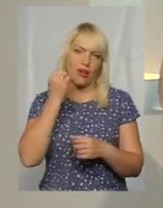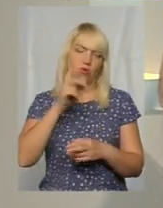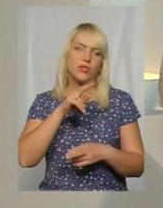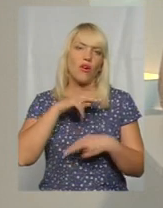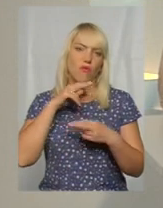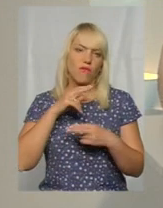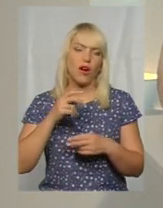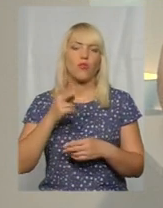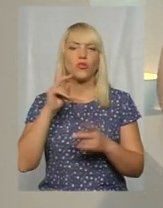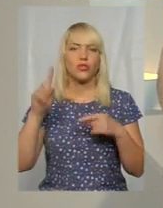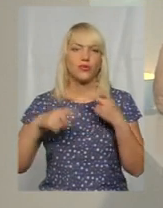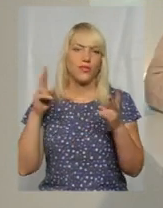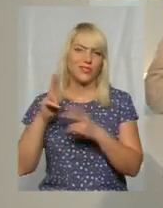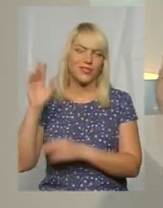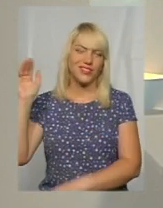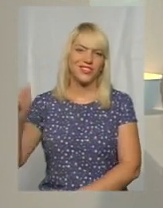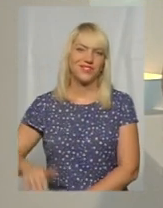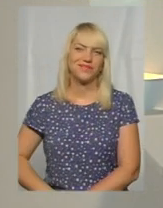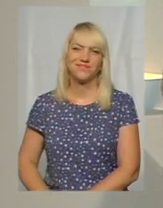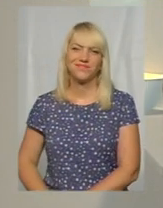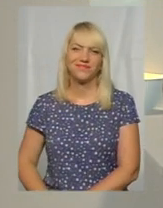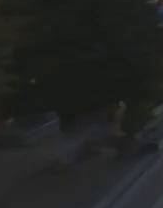Побачимось вже завтра у цій же порі. Нехай щастить!